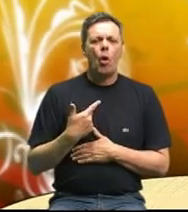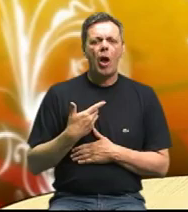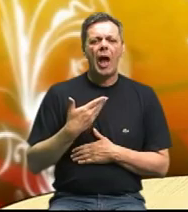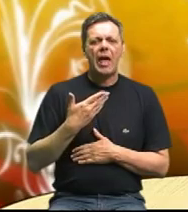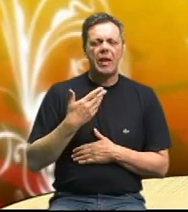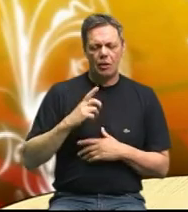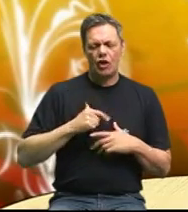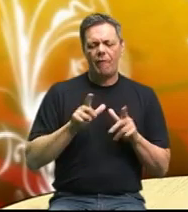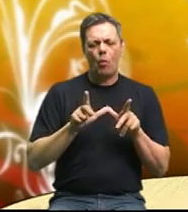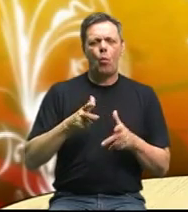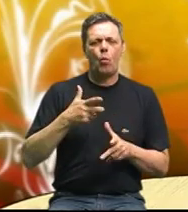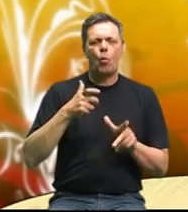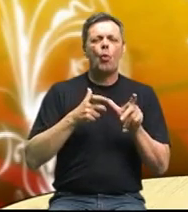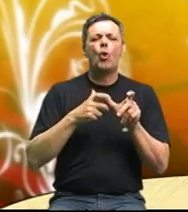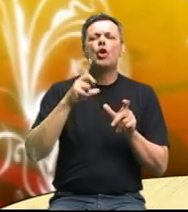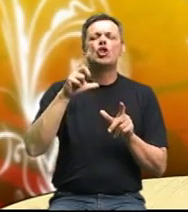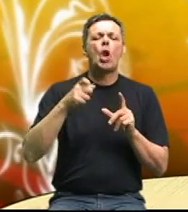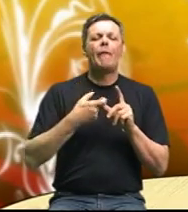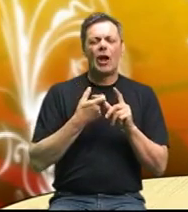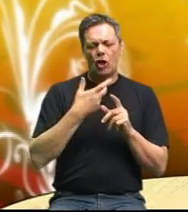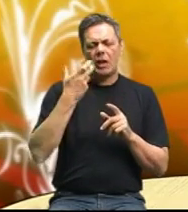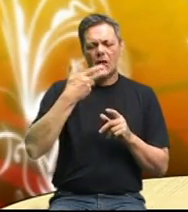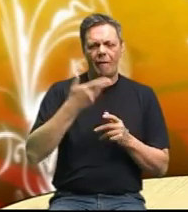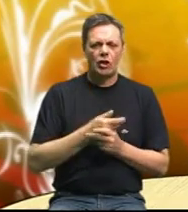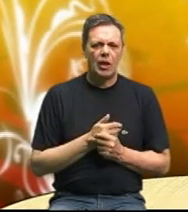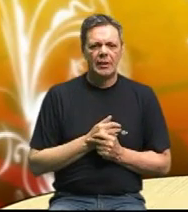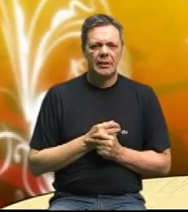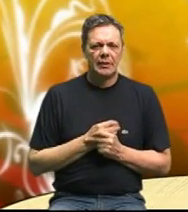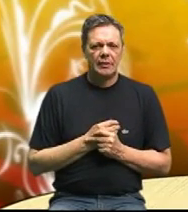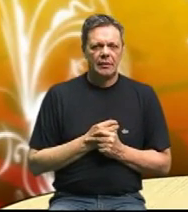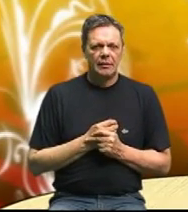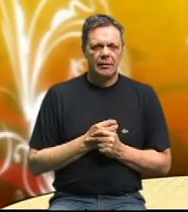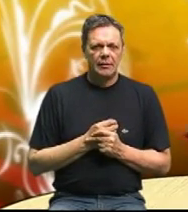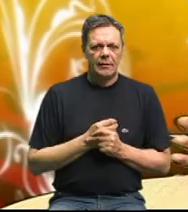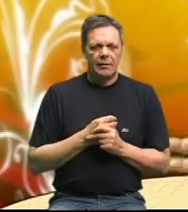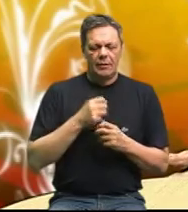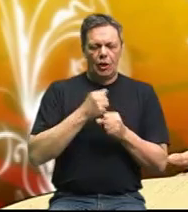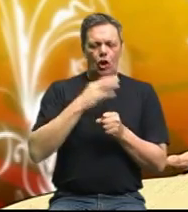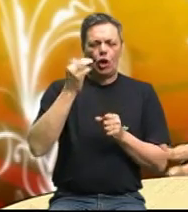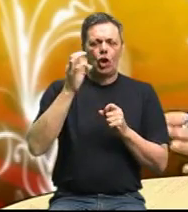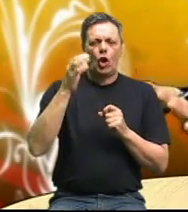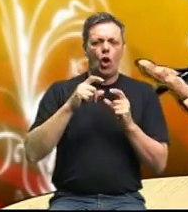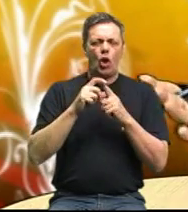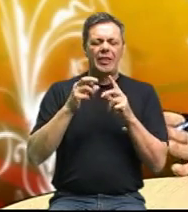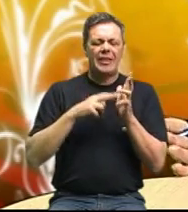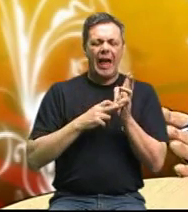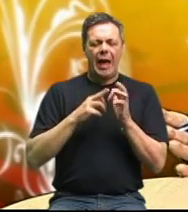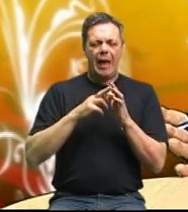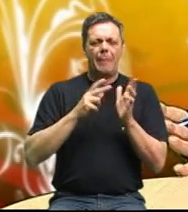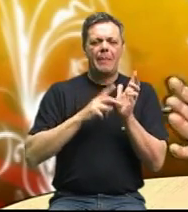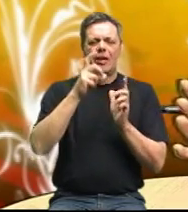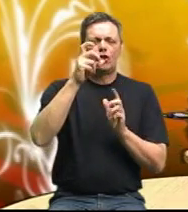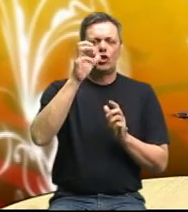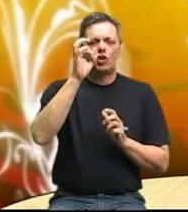u Češkoj, Čehoslovačkoj, Olgu Grozdaničovu. Prema tome, ja bih sada